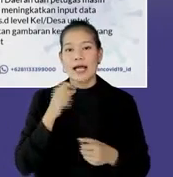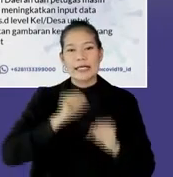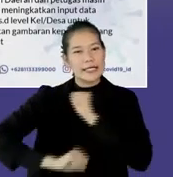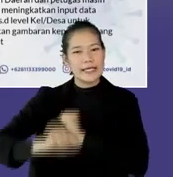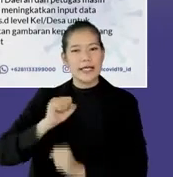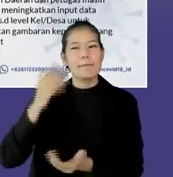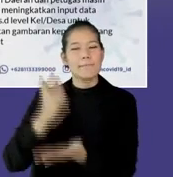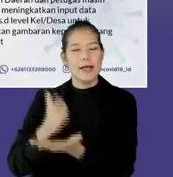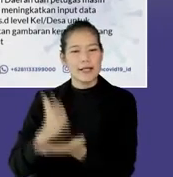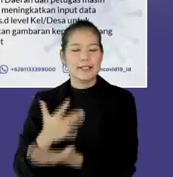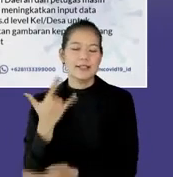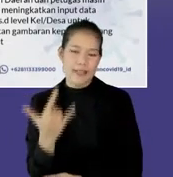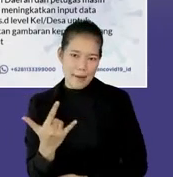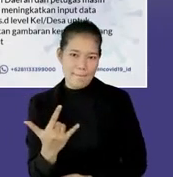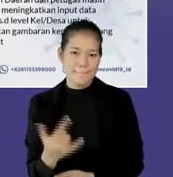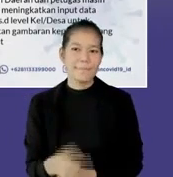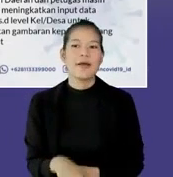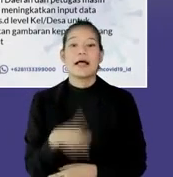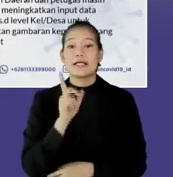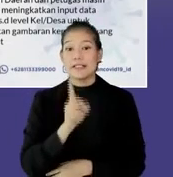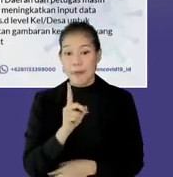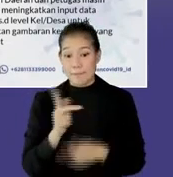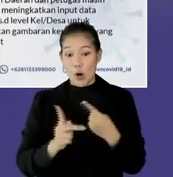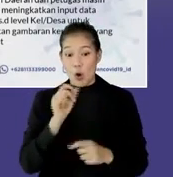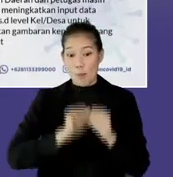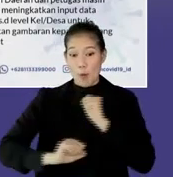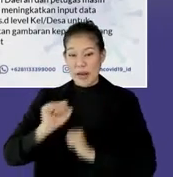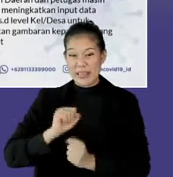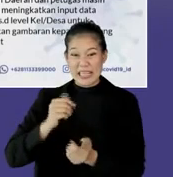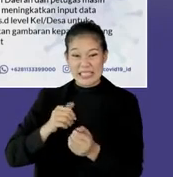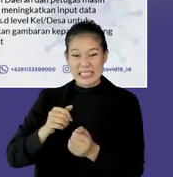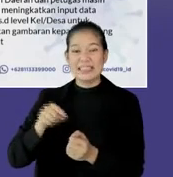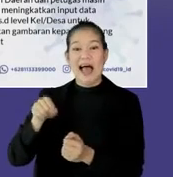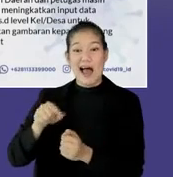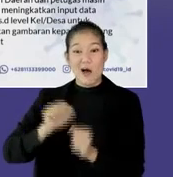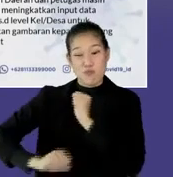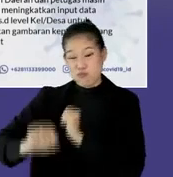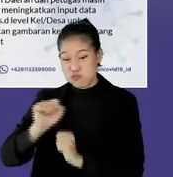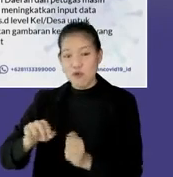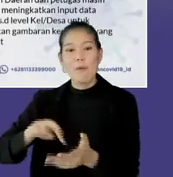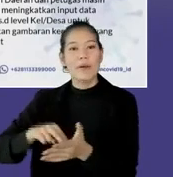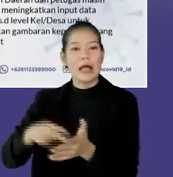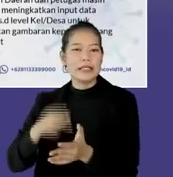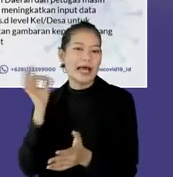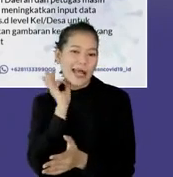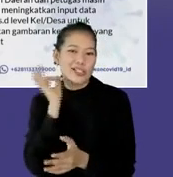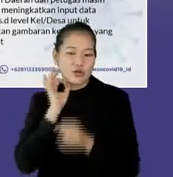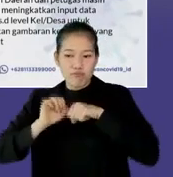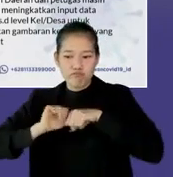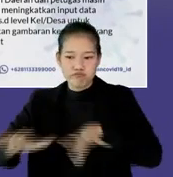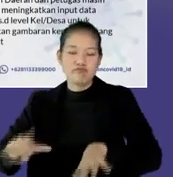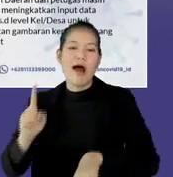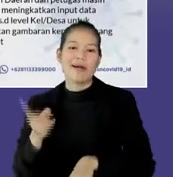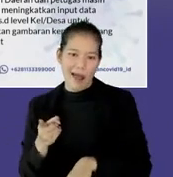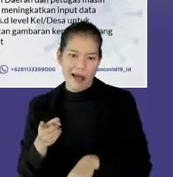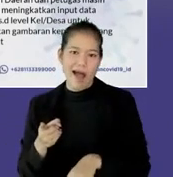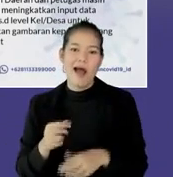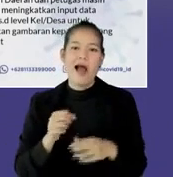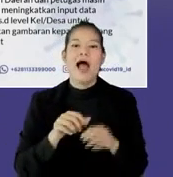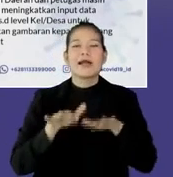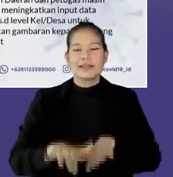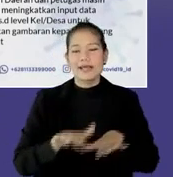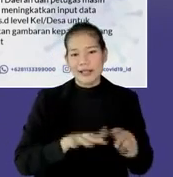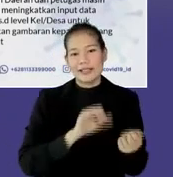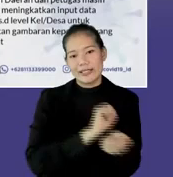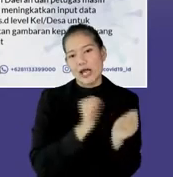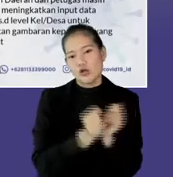dibatasi. Jangan lupa, karena lagi-lagi dengan adanya mobilitas, di sanalah mulai terjadi adanya potensi penularan. Tetap luas pada kenaikan kasus,